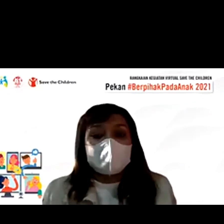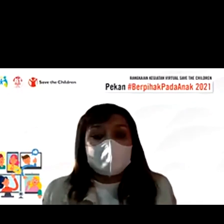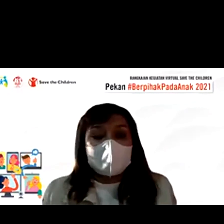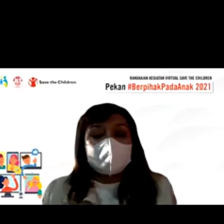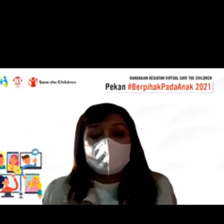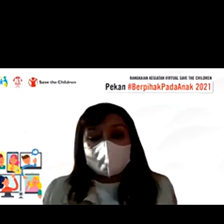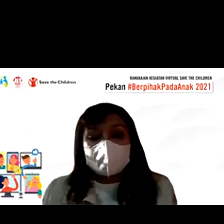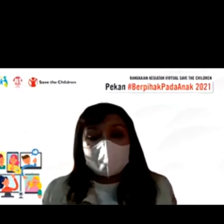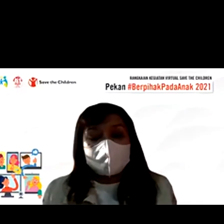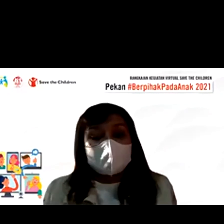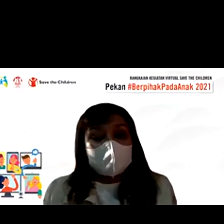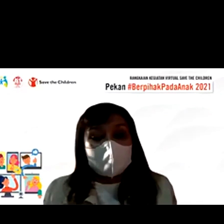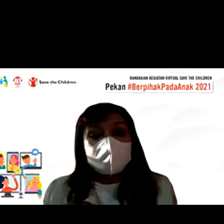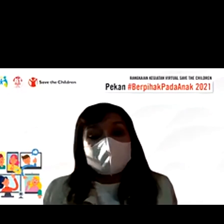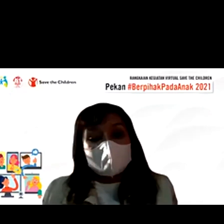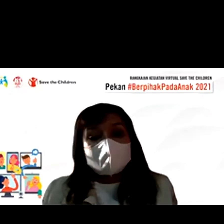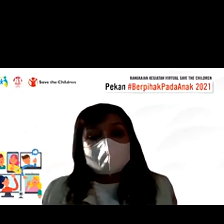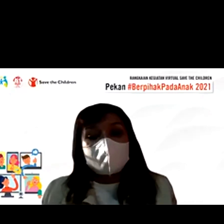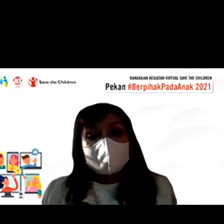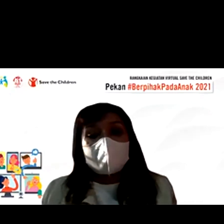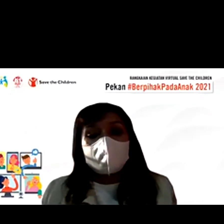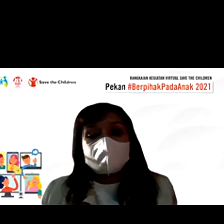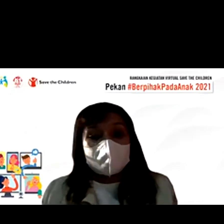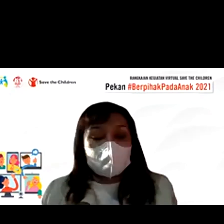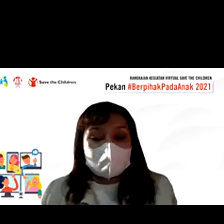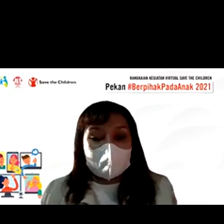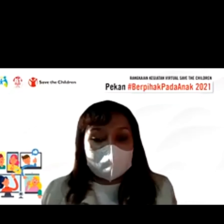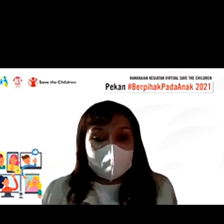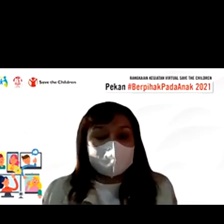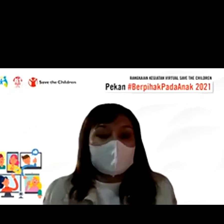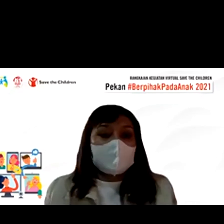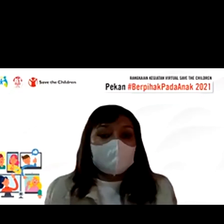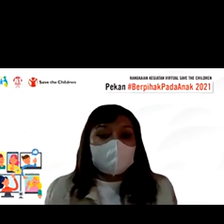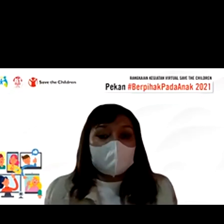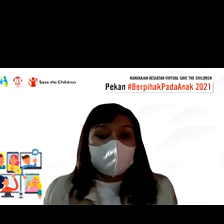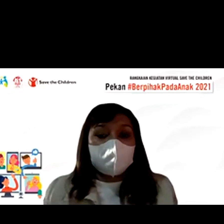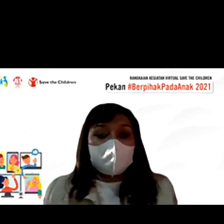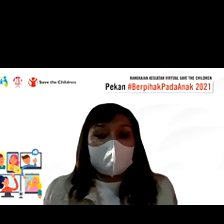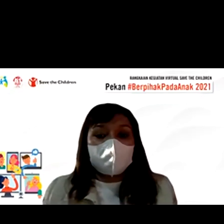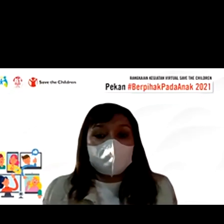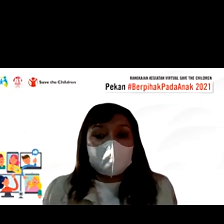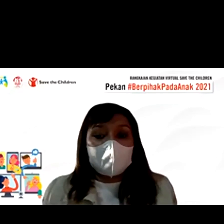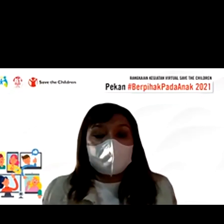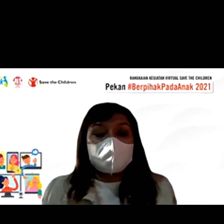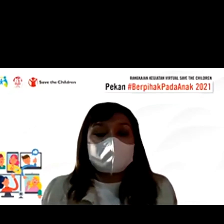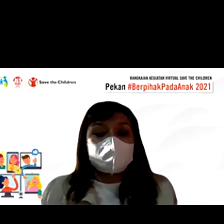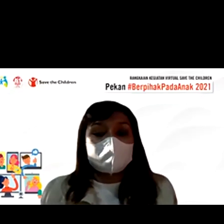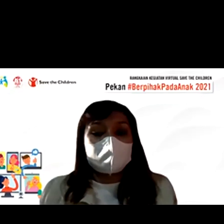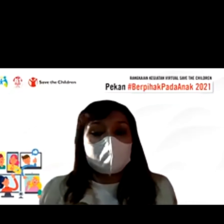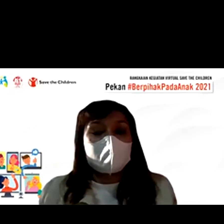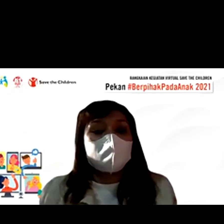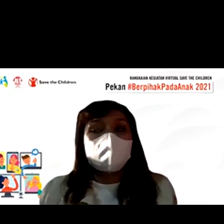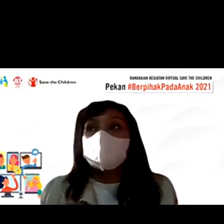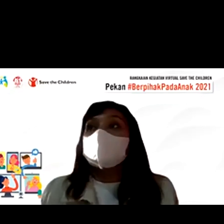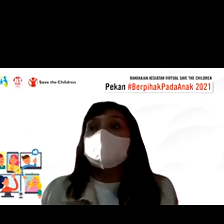dan pertanyaan pertanyaan lain bisa disampaikan melalui chat box yang ada untuk itu kami buka sesi